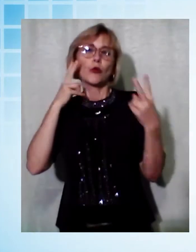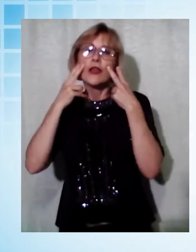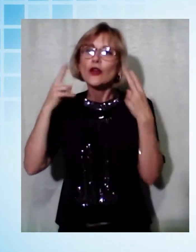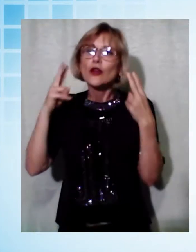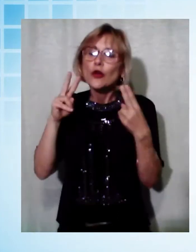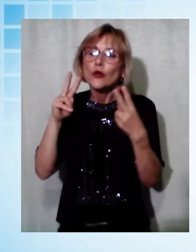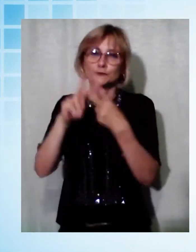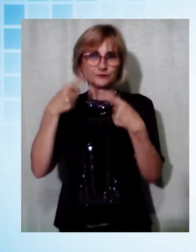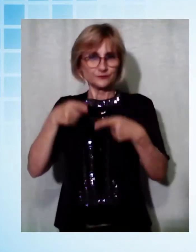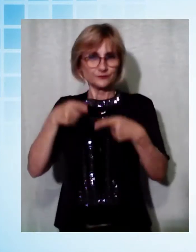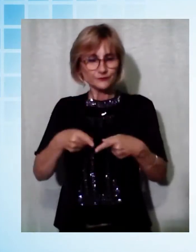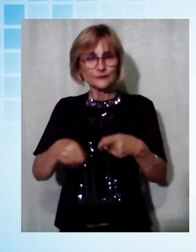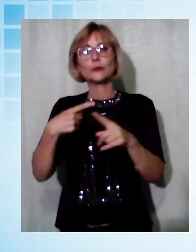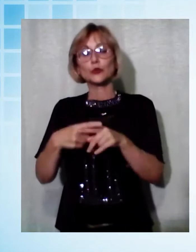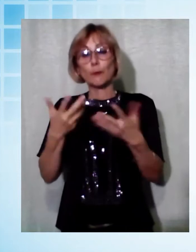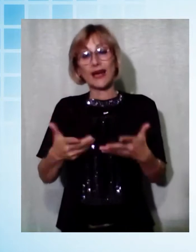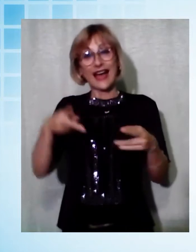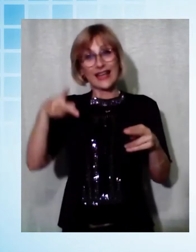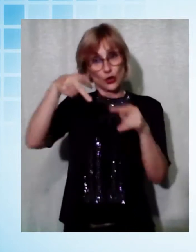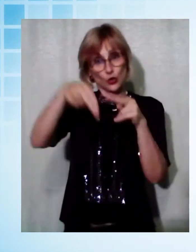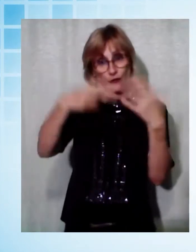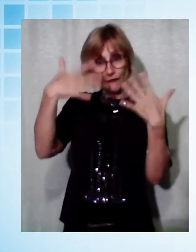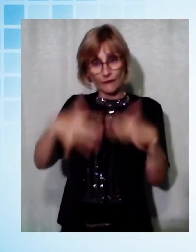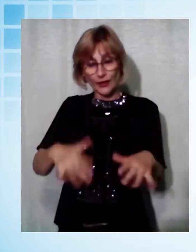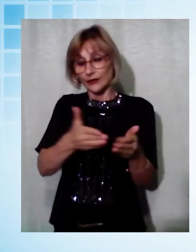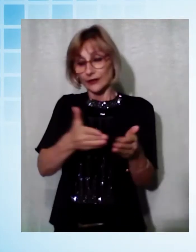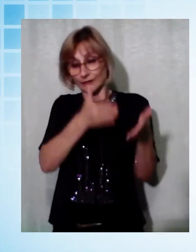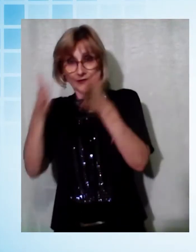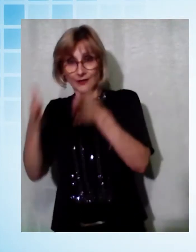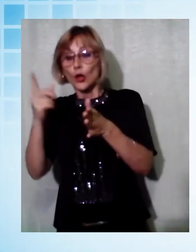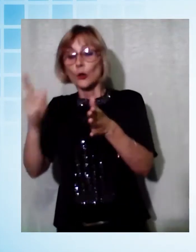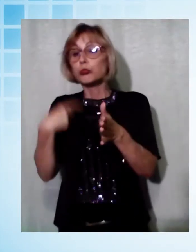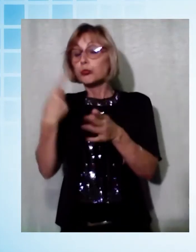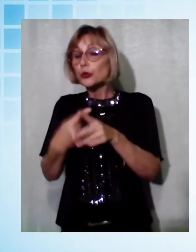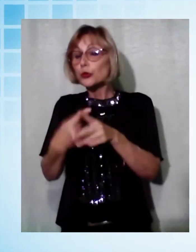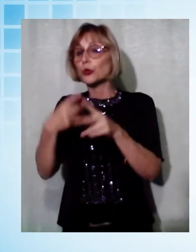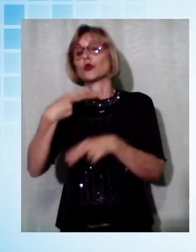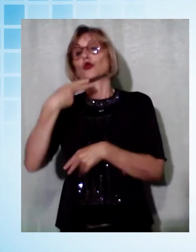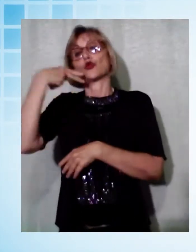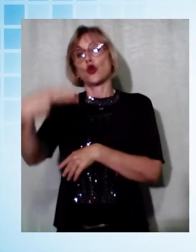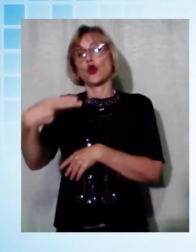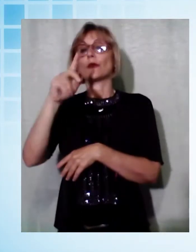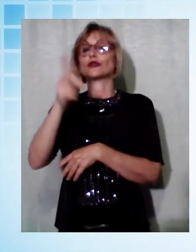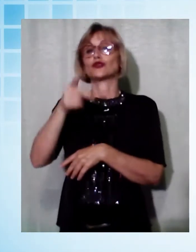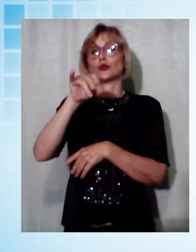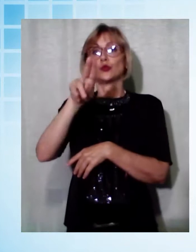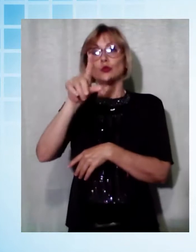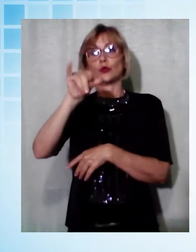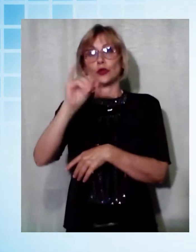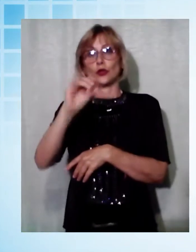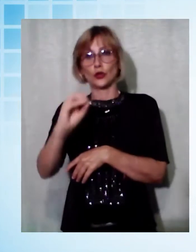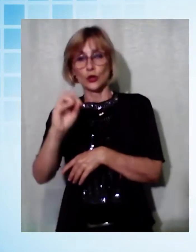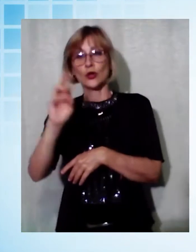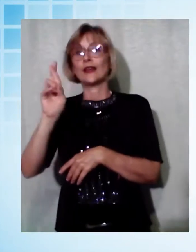accanto all'inaugurazione del parco c'è l'averlo voluto dedicare ad un maestro, a Giulio Riccomini, che ha fatto un po' la